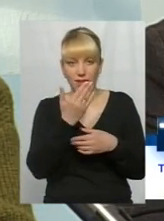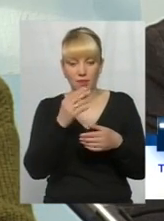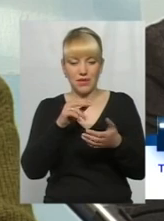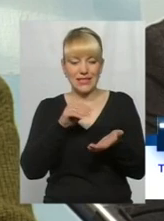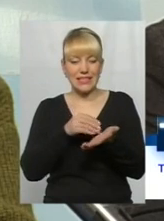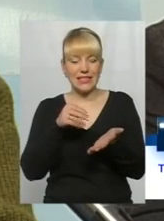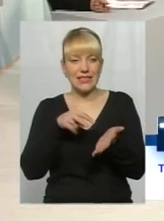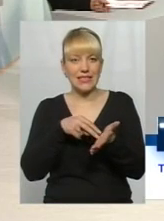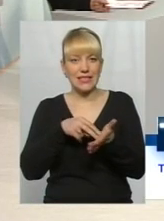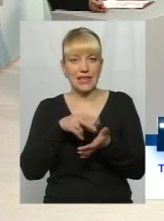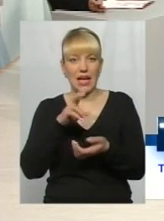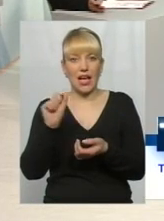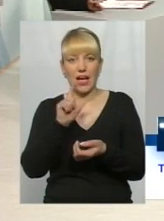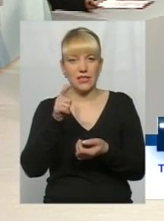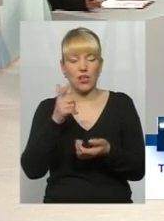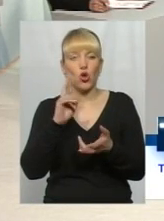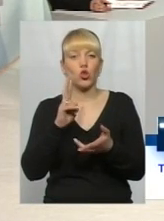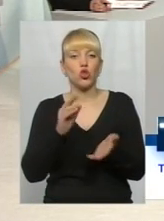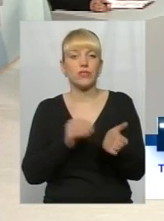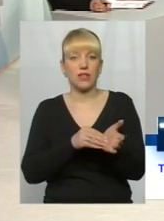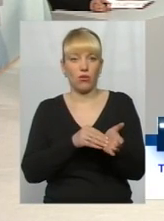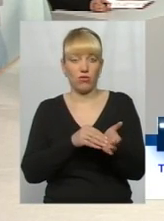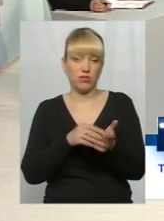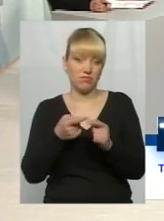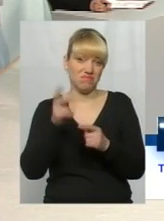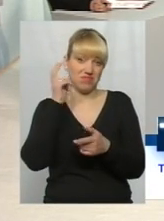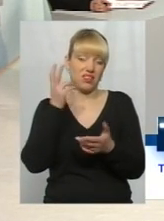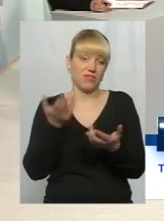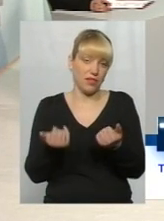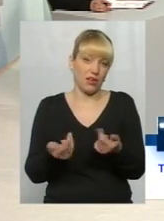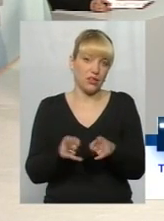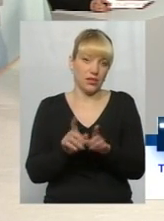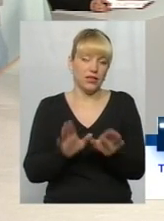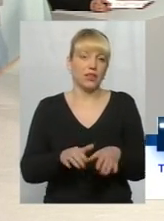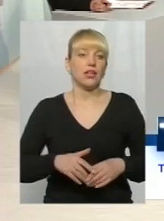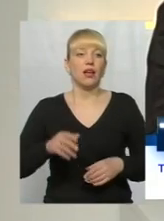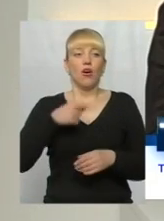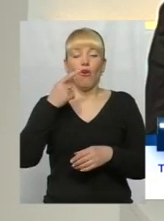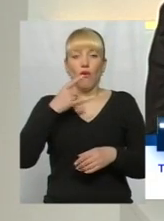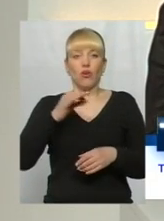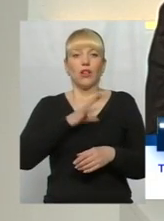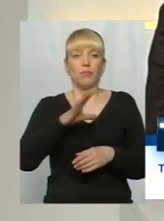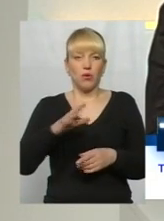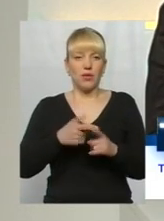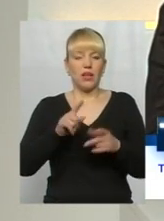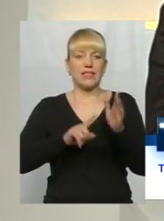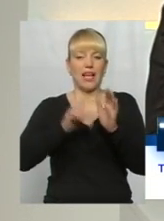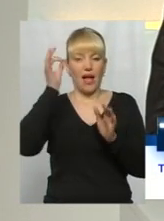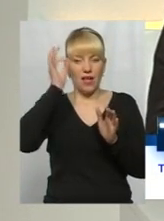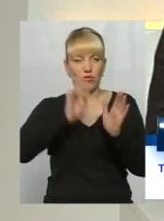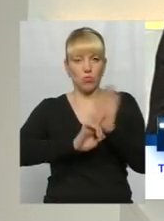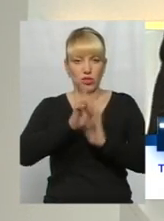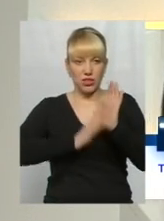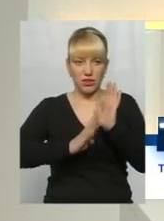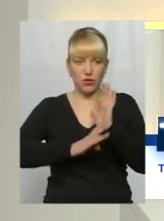встановлює, знову ж таки той самий Київ. І тому, ну, якось, да. Говорили про капіталізацію, згадували початок 90-х, і